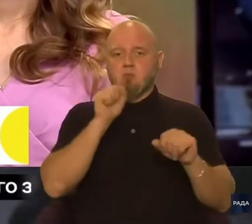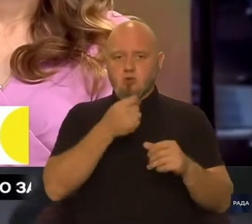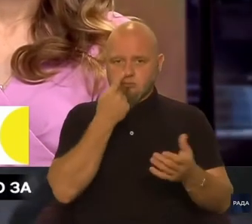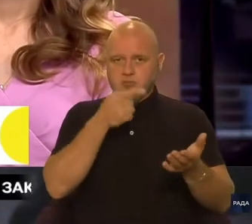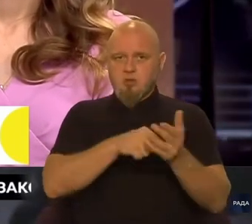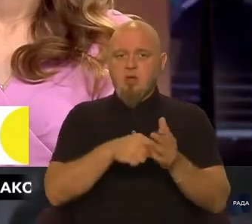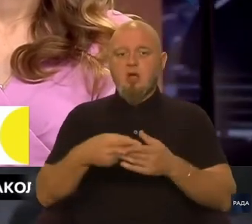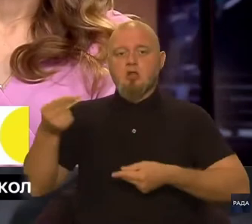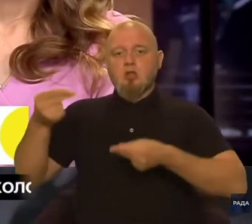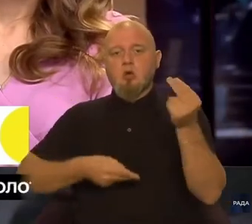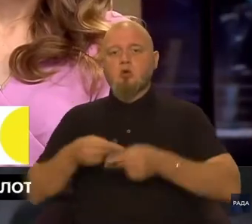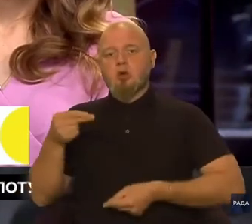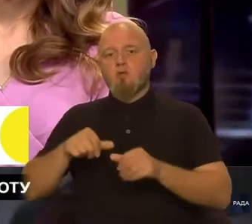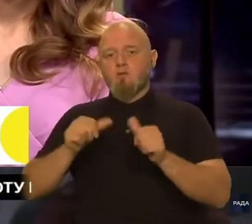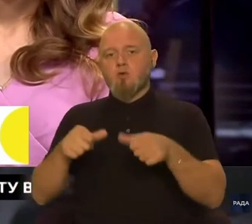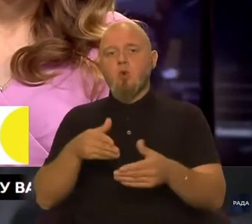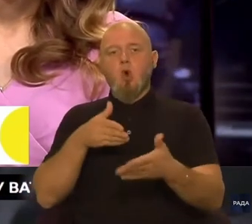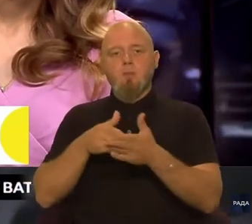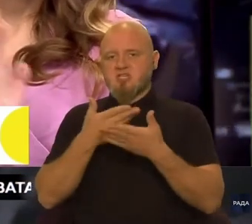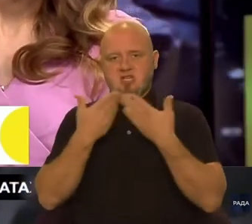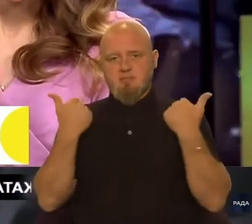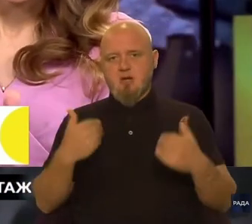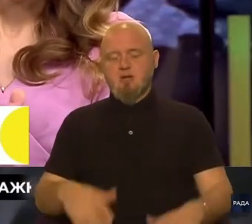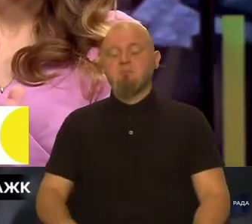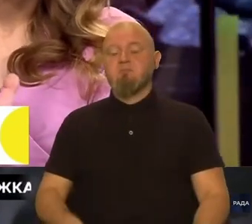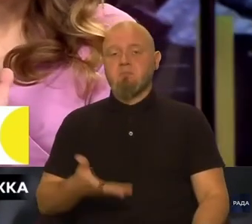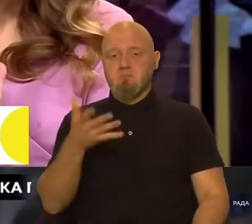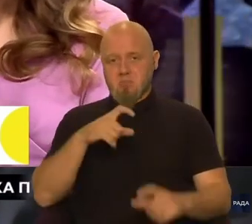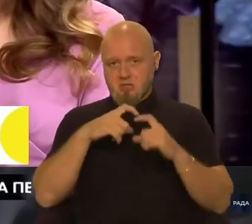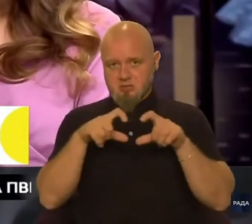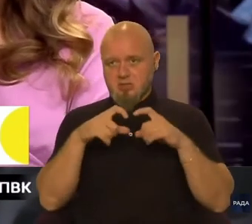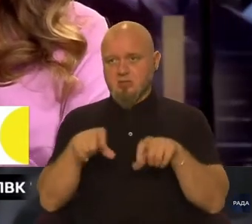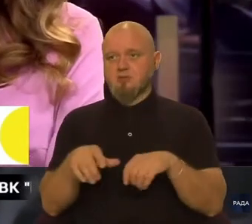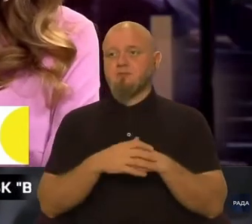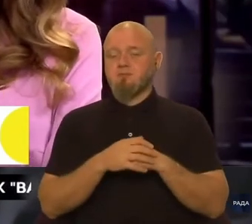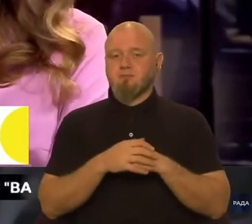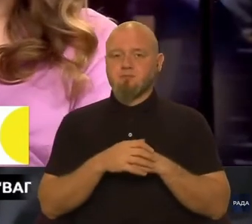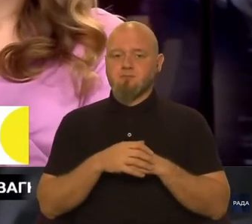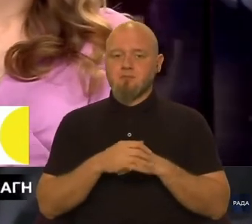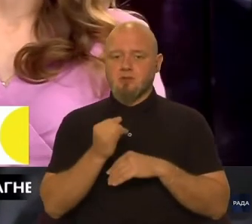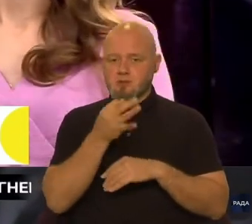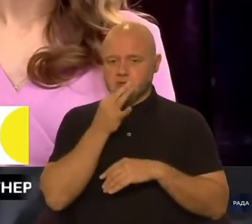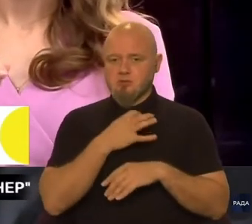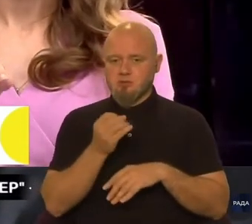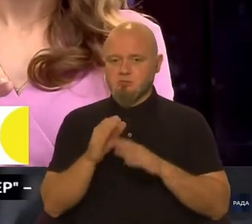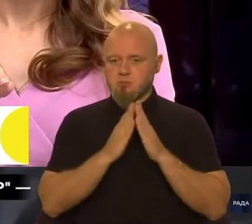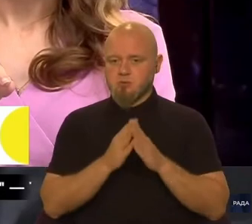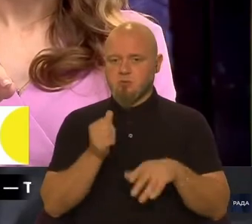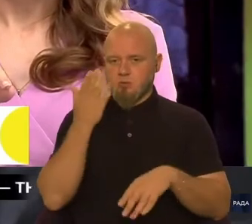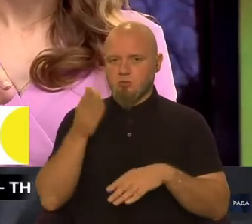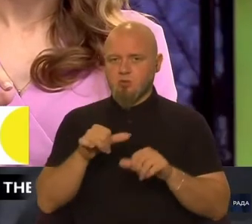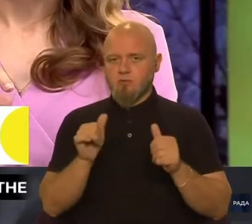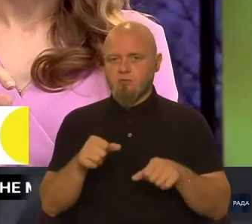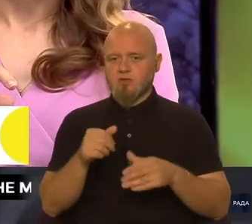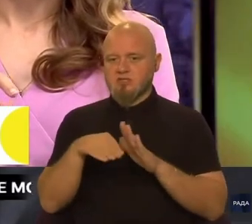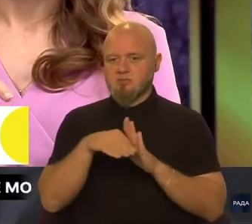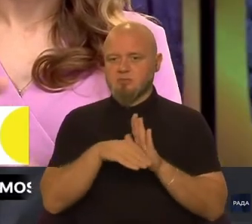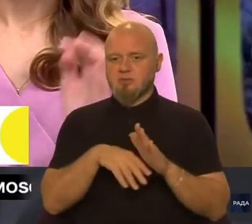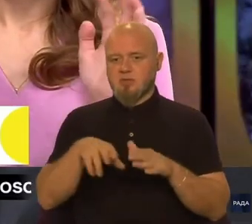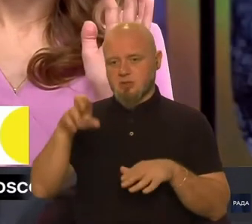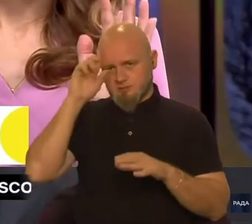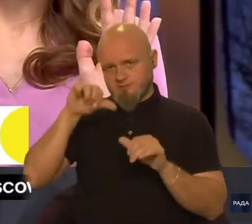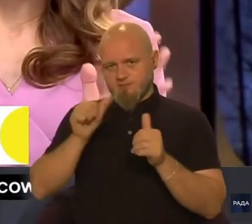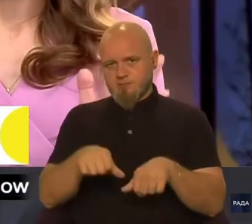форму обмеження, в принципі, немає. П'ять закладів. І скажіть, будь ласка, коли будуть формувати списки бюджетників?